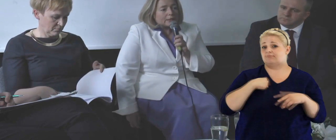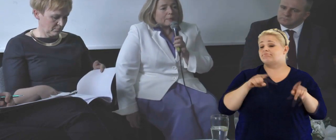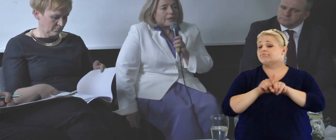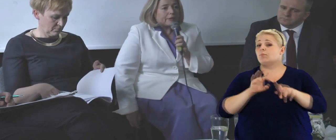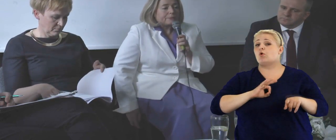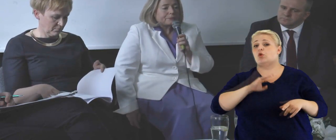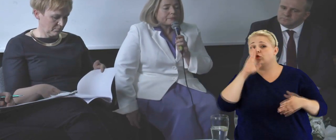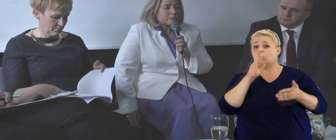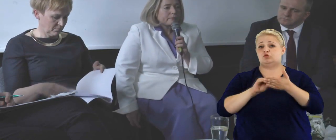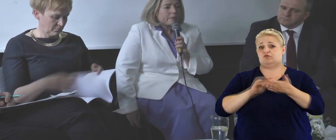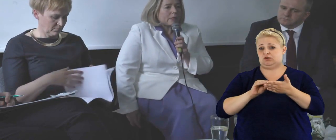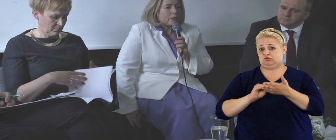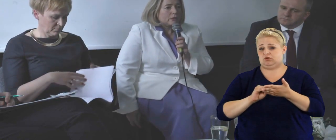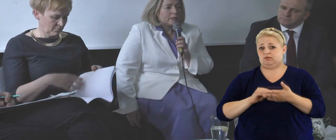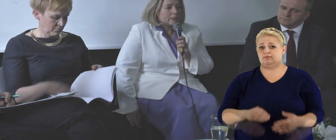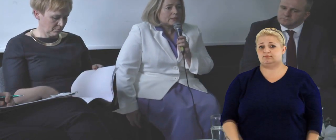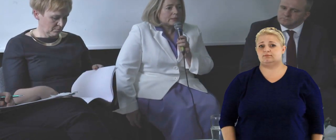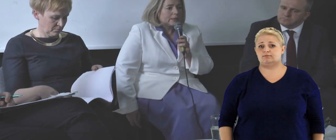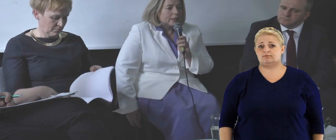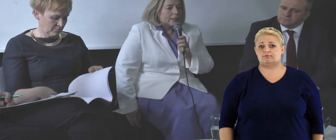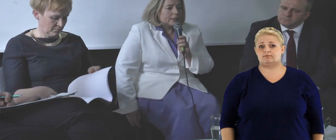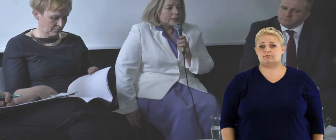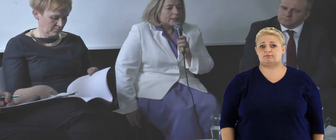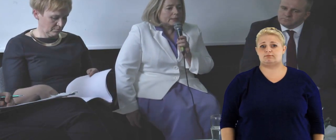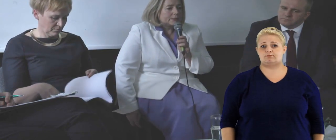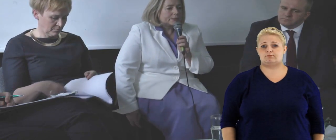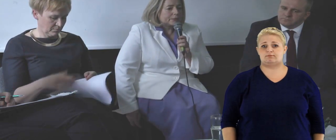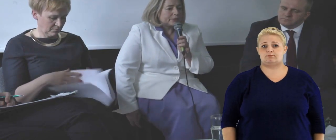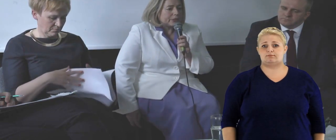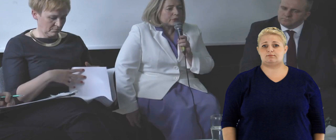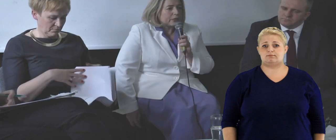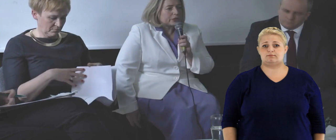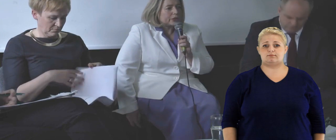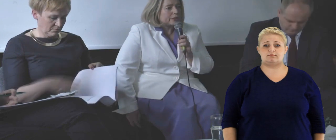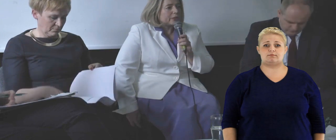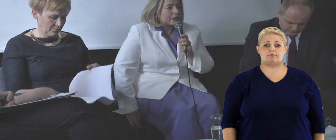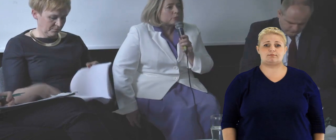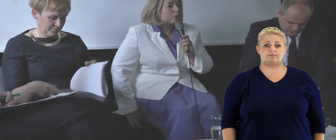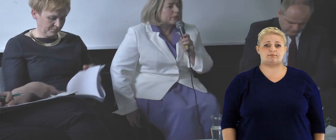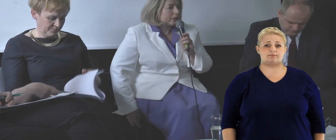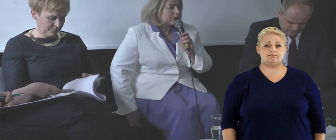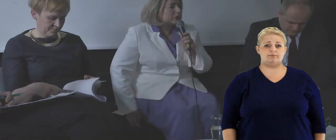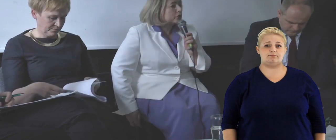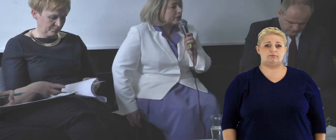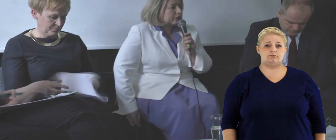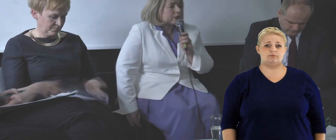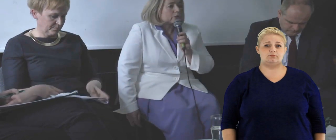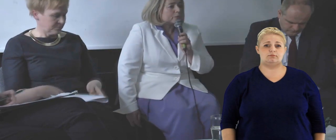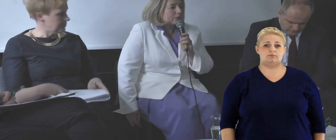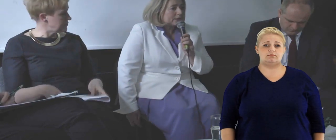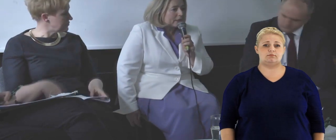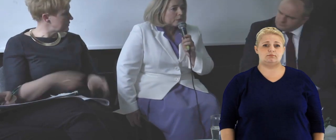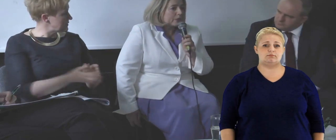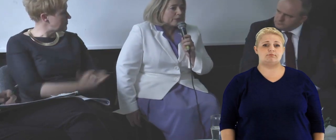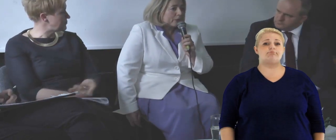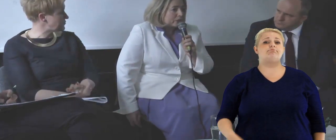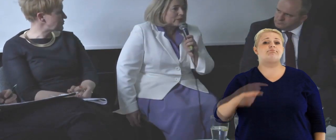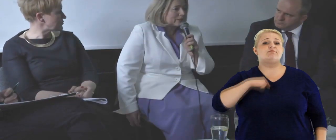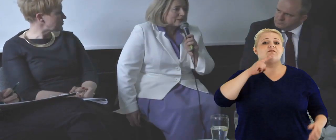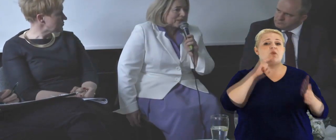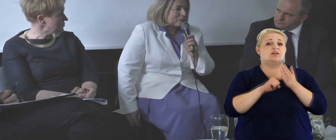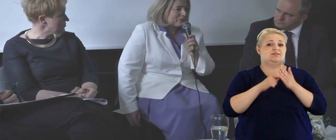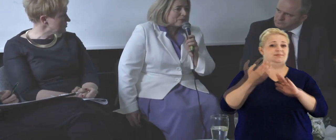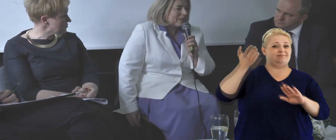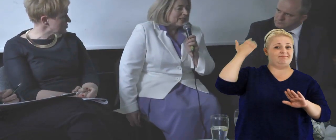Kolejna sprawa, to jest, też właśnie, ja to mówię też z doświadczenia osobistego, bo ja